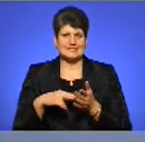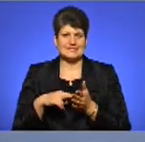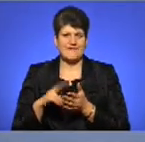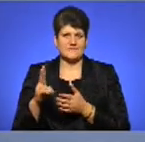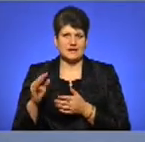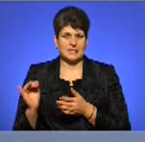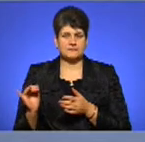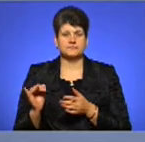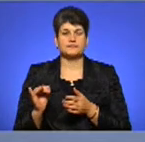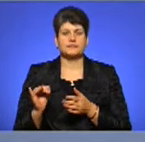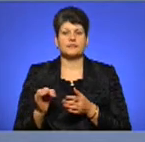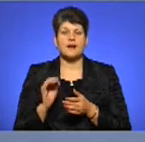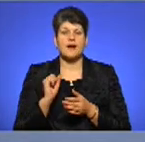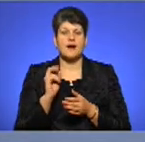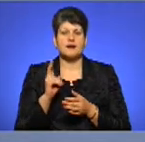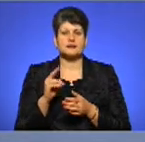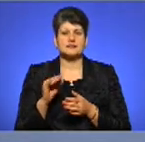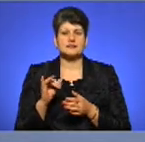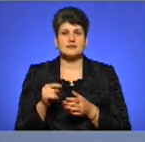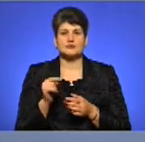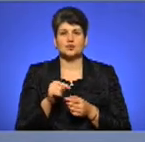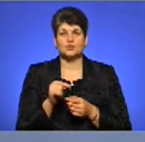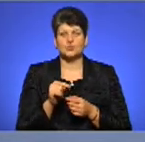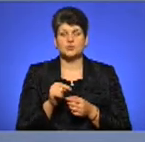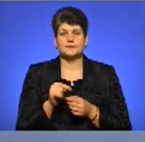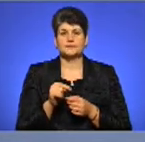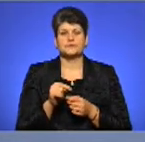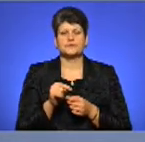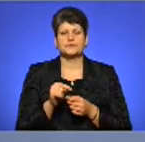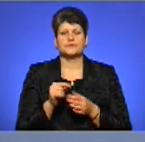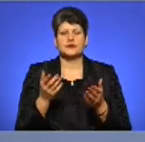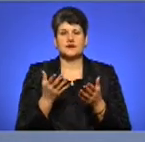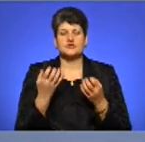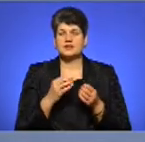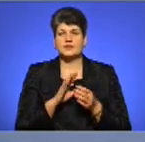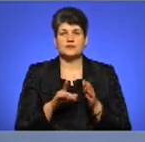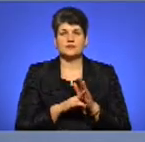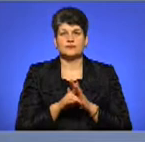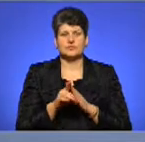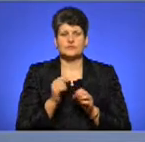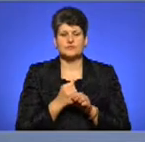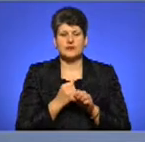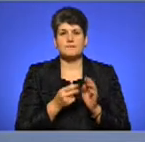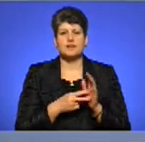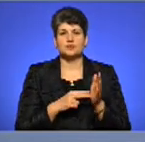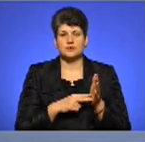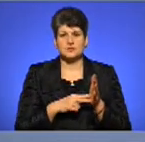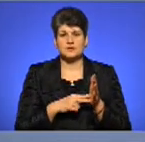різні ставки. І акциз тут вже по новому закону, який ще не виступив в дію, але планується,